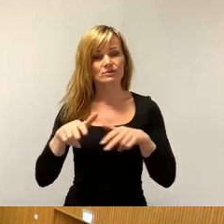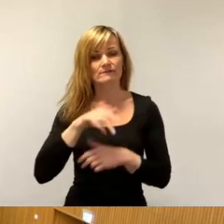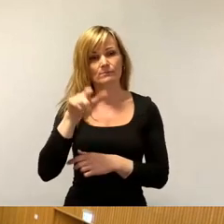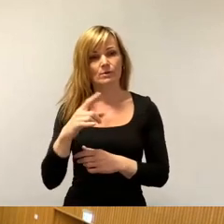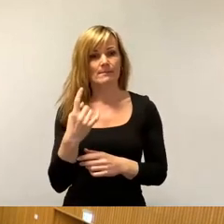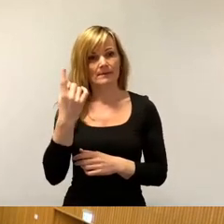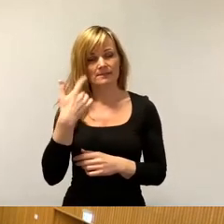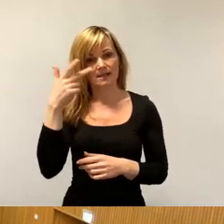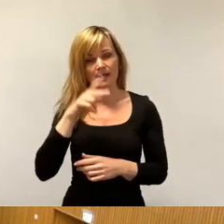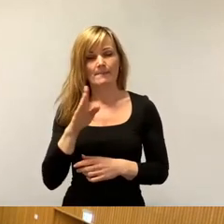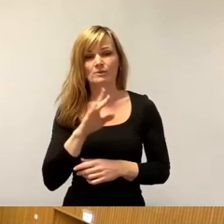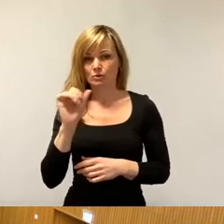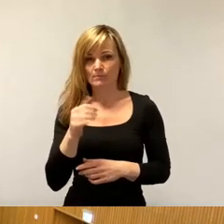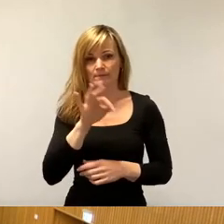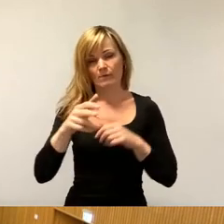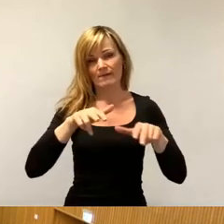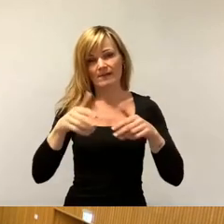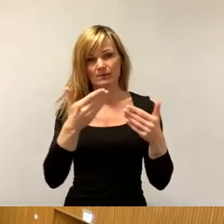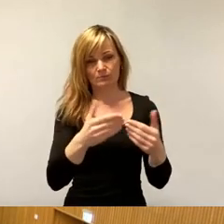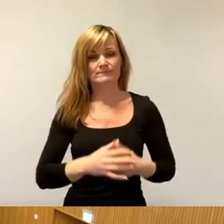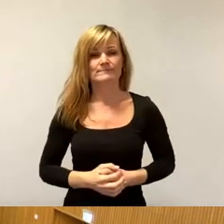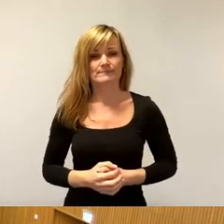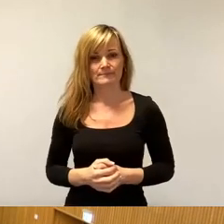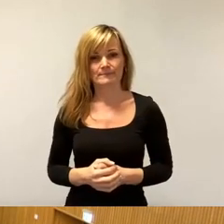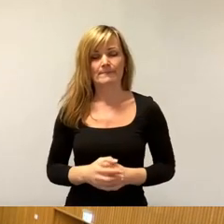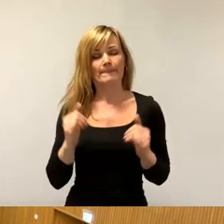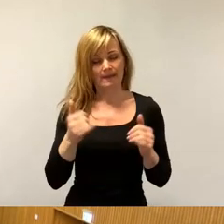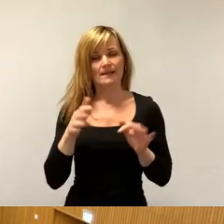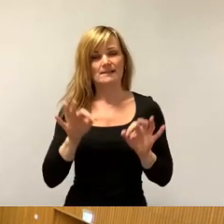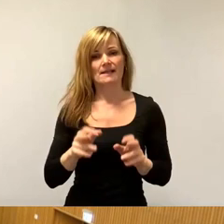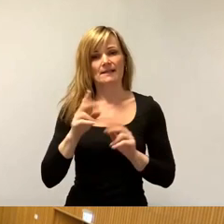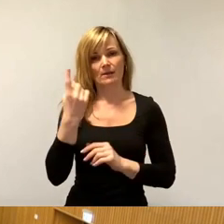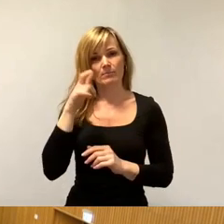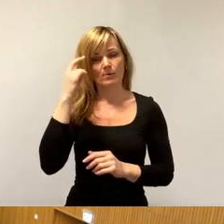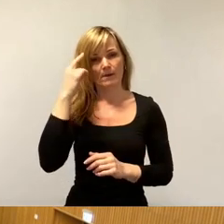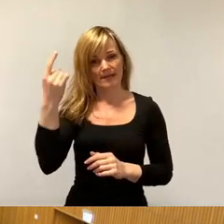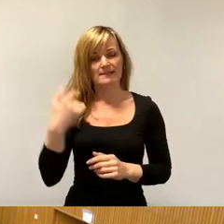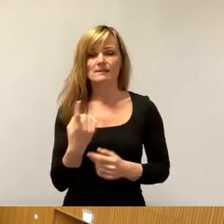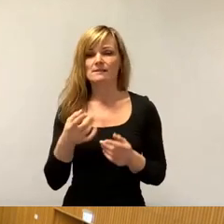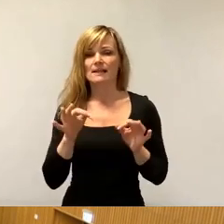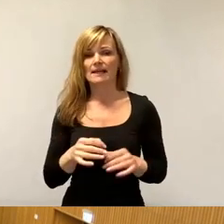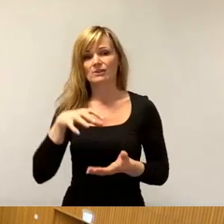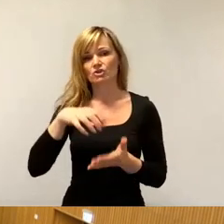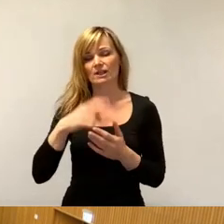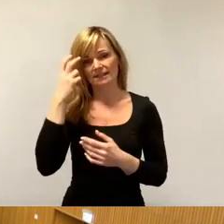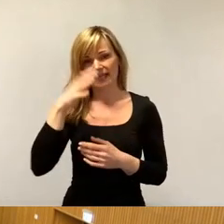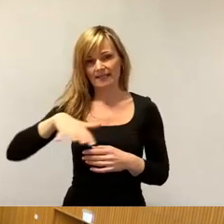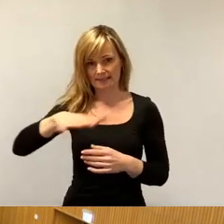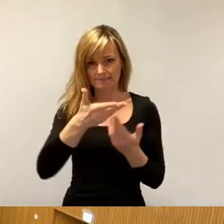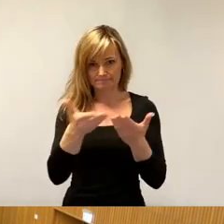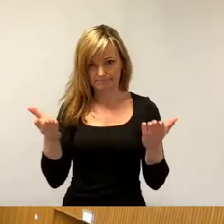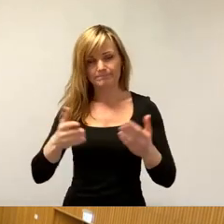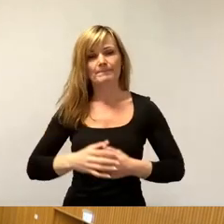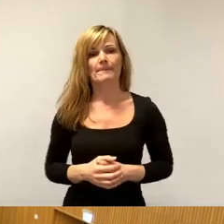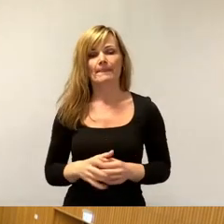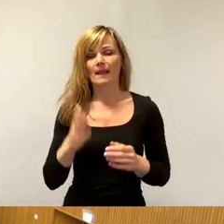Verwaltungsstellung nehmen. Ja, sehr geehrter Herr Oberbürgermeister, sehr geehrte Stadträtinnen und Stadträte, das Wichtigste